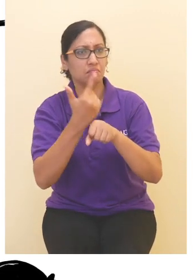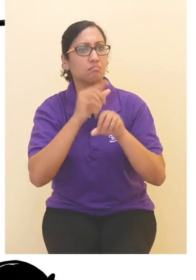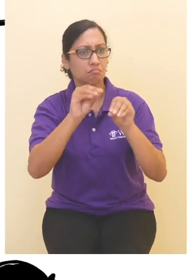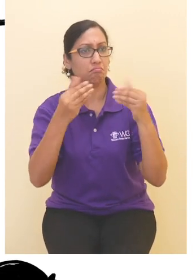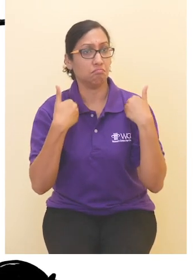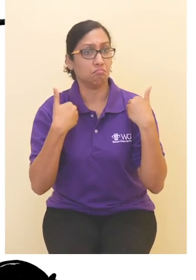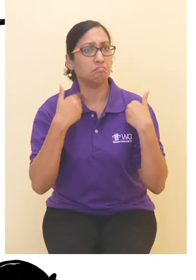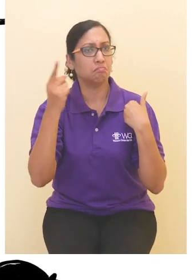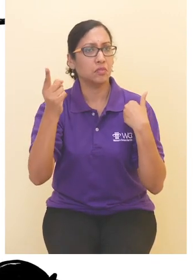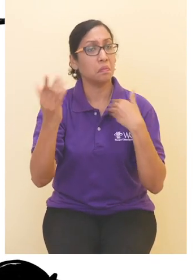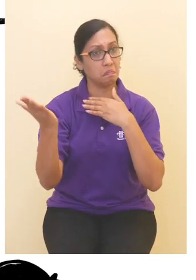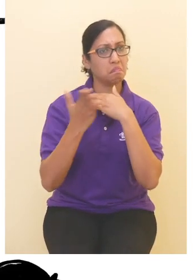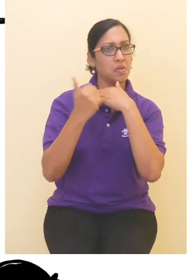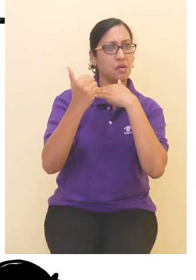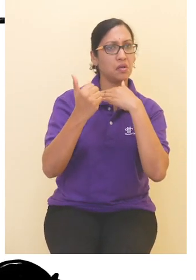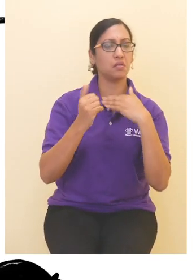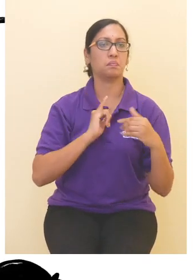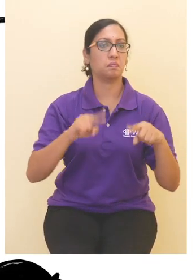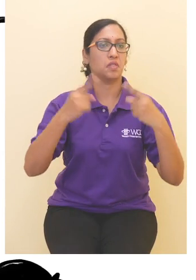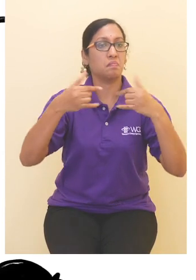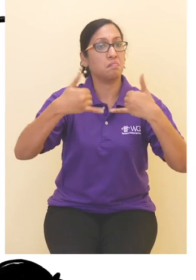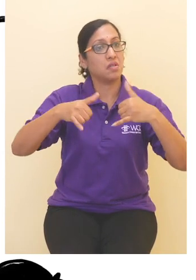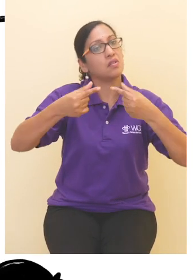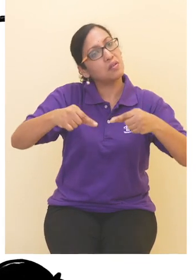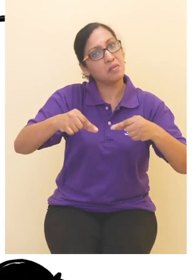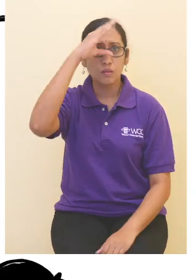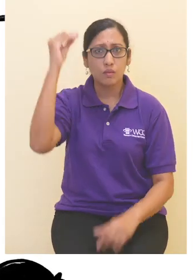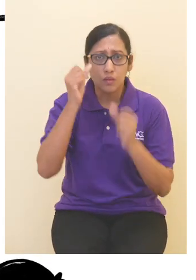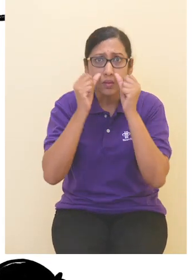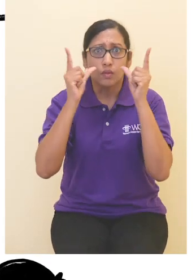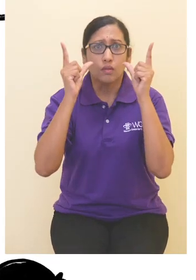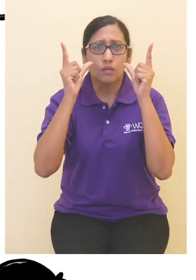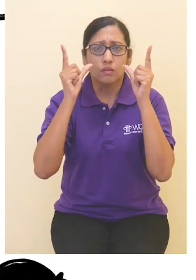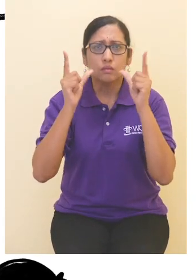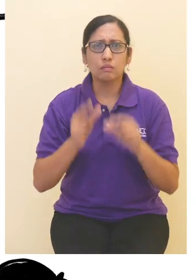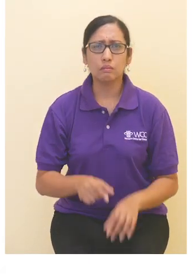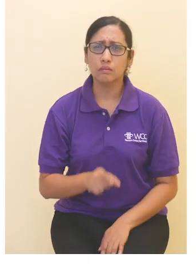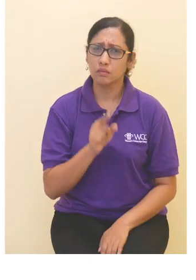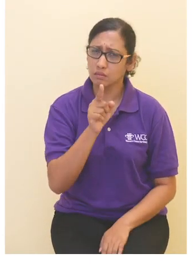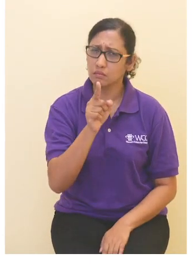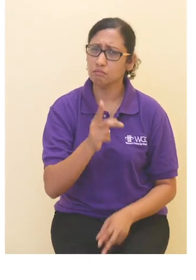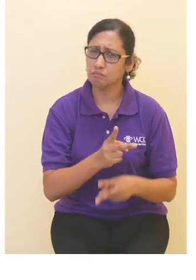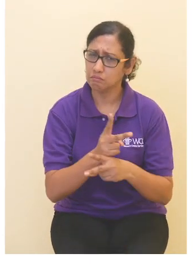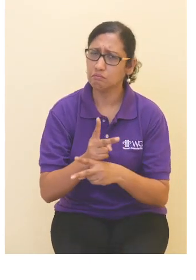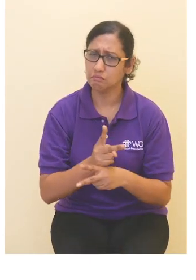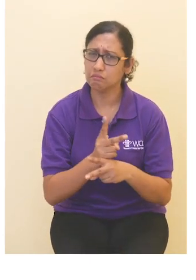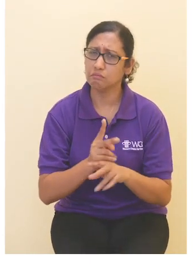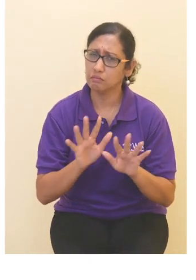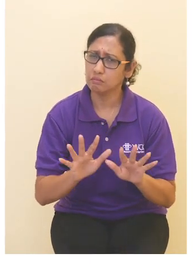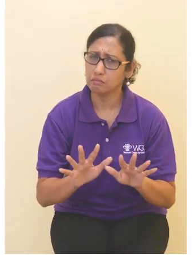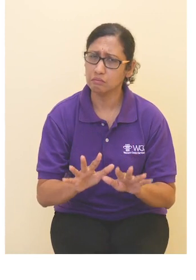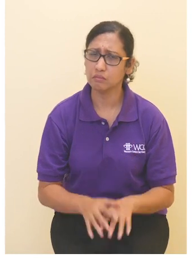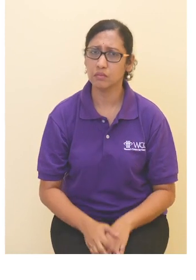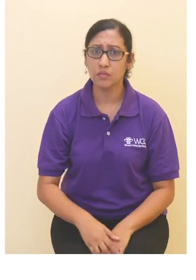kami. Kemarin, dia ajak aku pergi ke rumah dia main game. baik kau jaga-jaga, Siva.